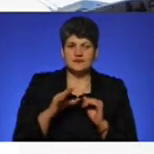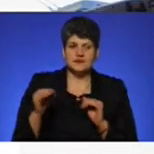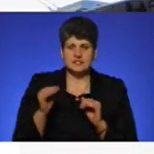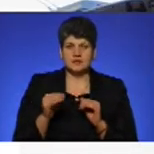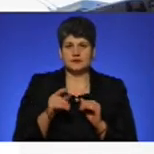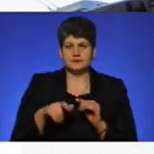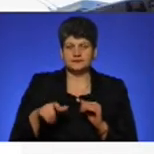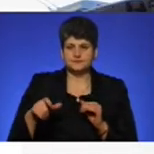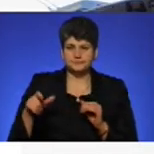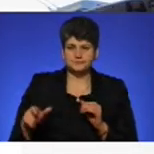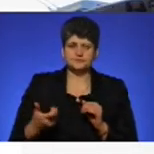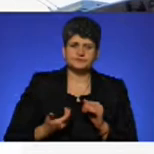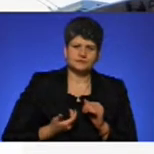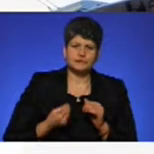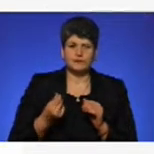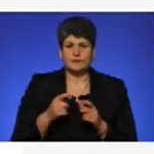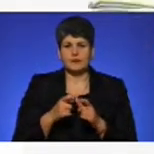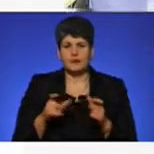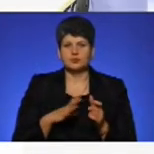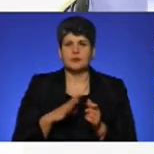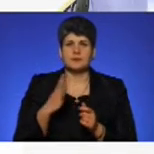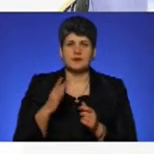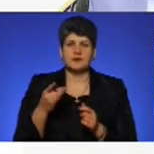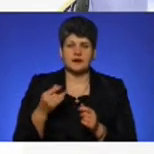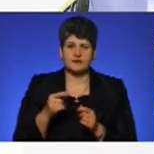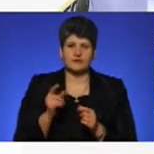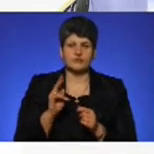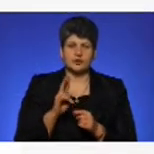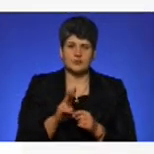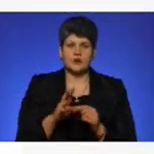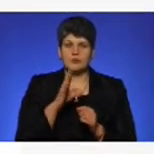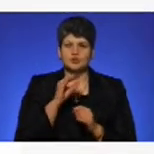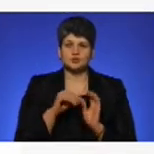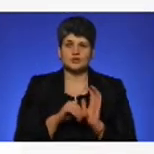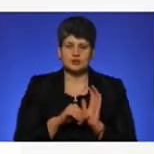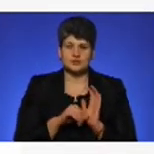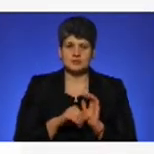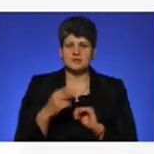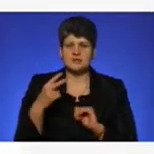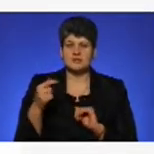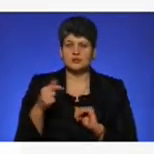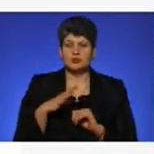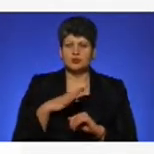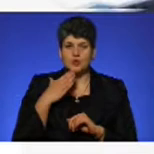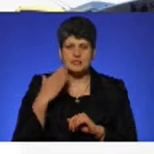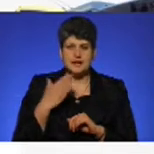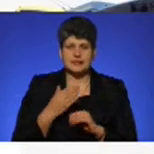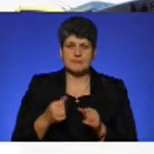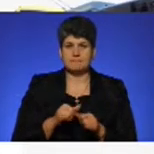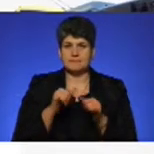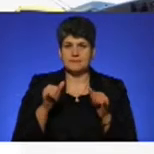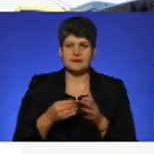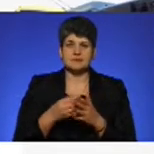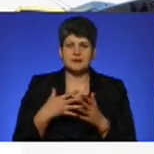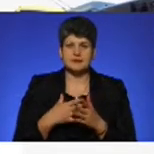форми розрахунку, готівкою чи карткою становила 5 гривень, а маршрутка – 6. 20 грудня відбулось останнє підняття тарифів. При